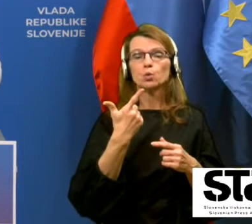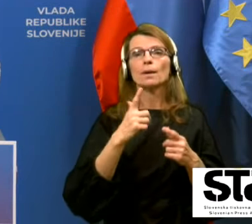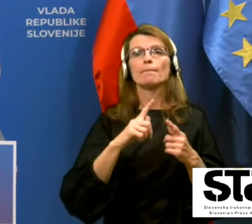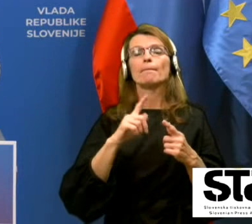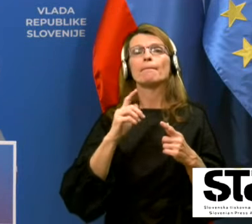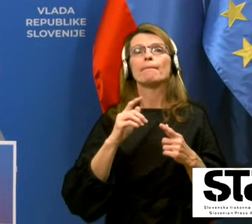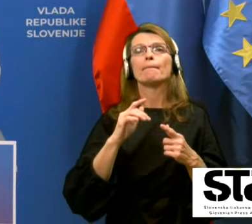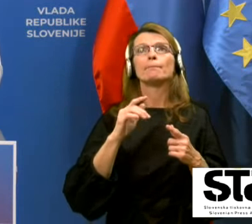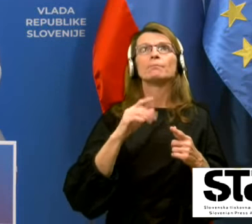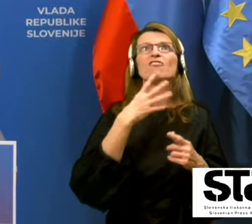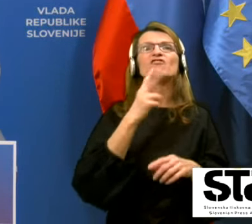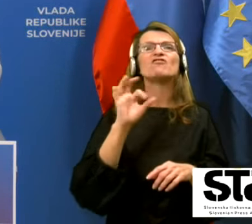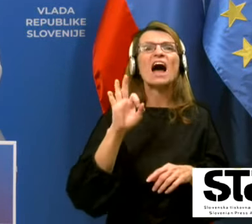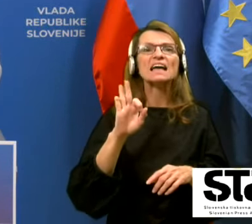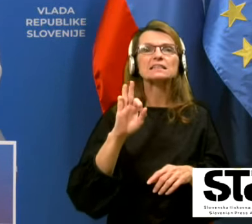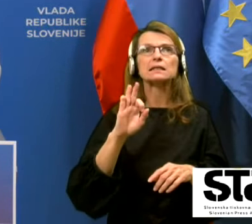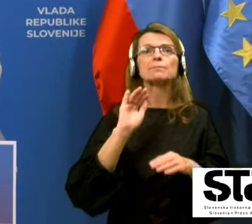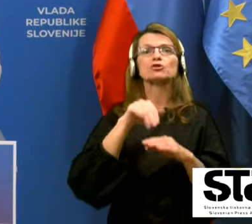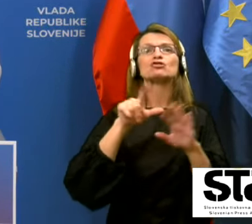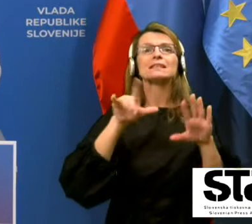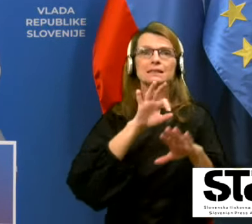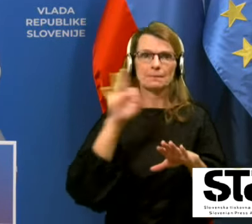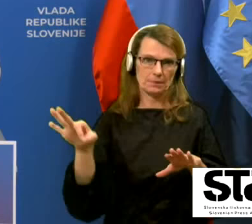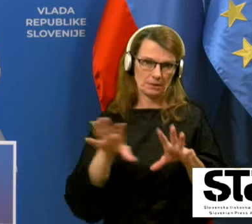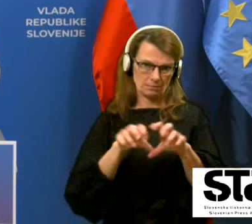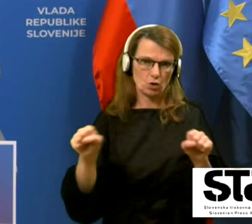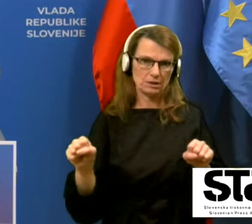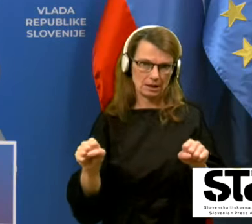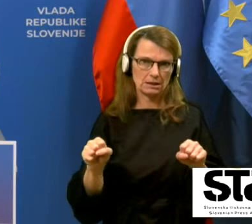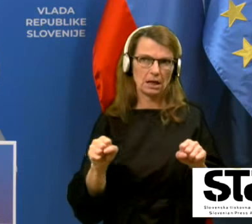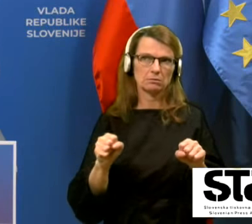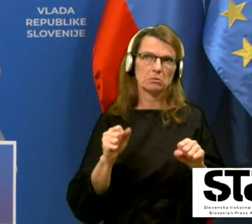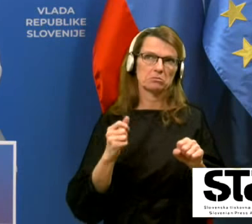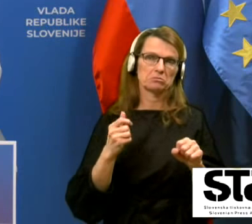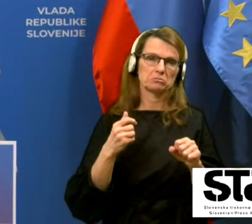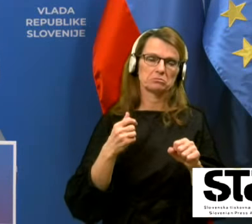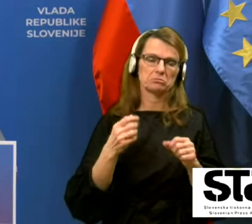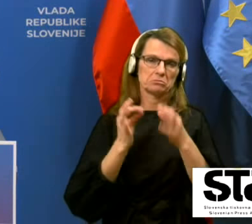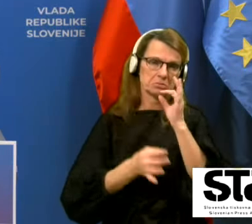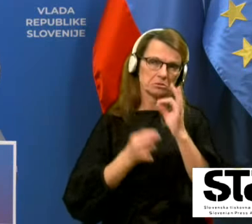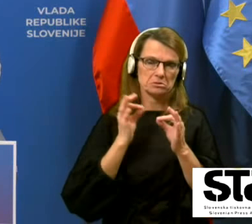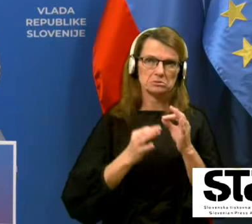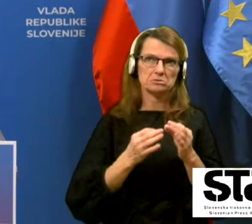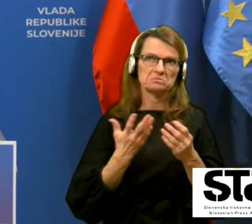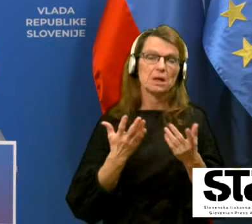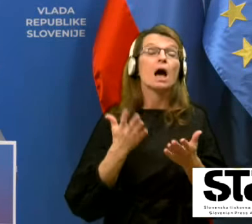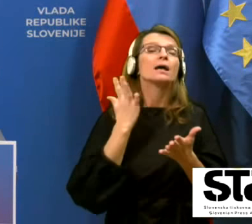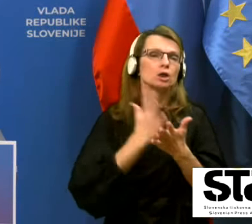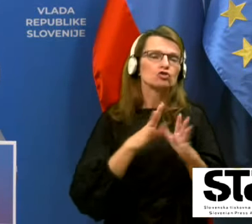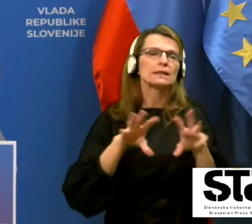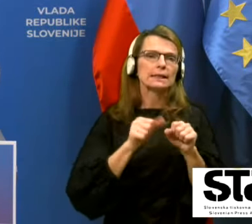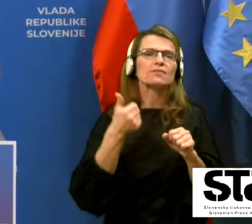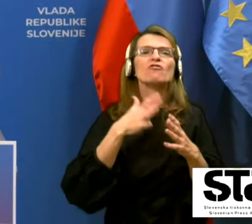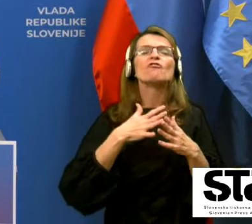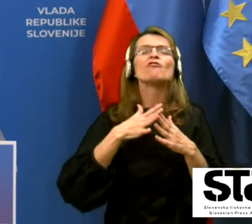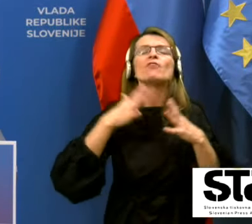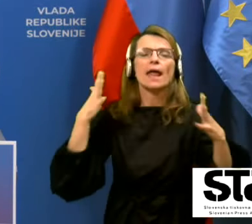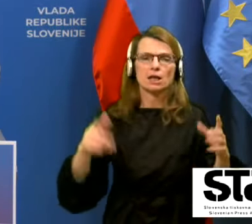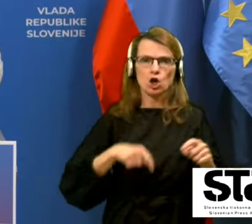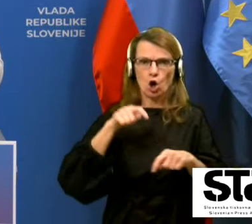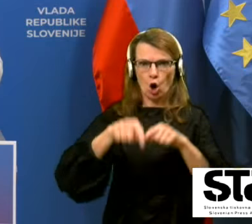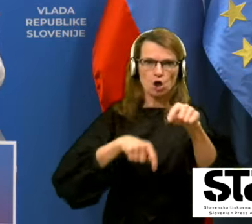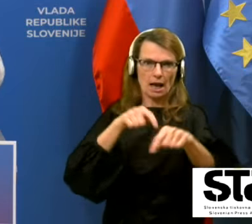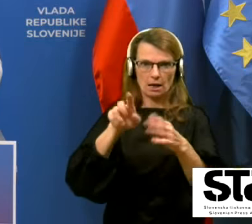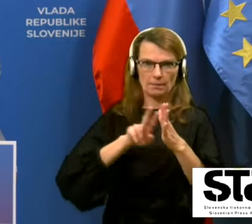Fajcarja je bilo pa sedem dni. Tako da je že en velik korak naprej vsekakor. Dobro se